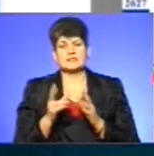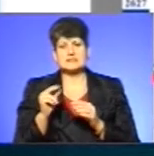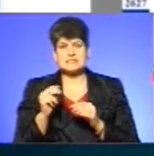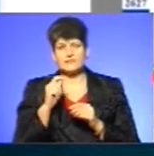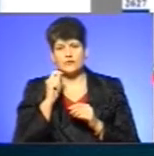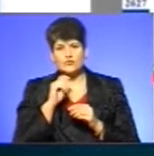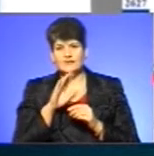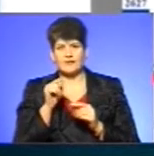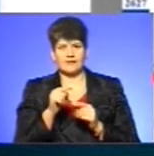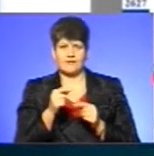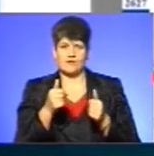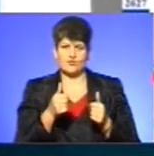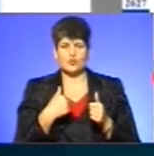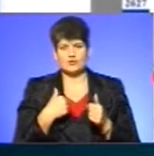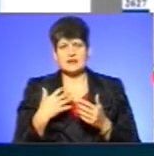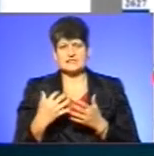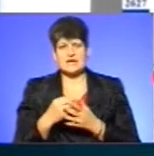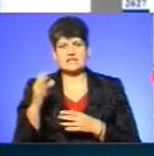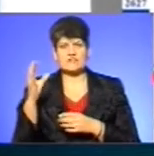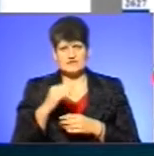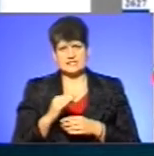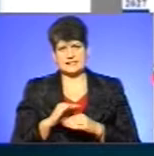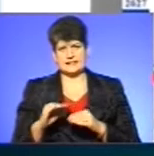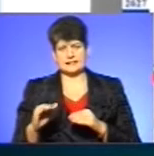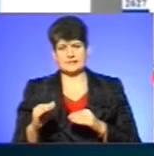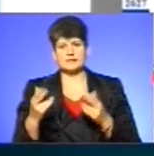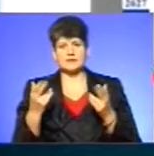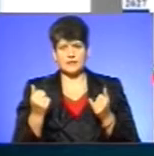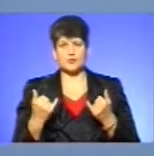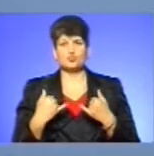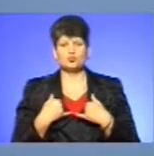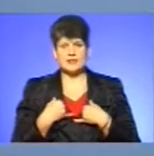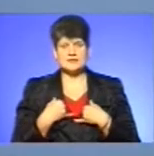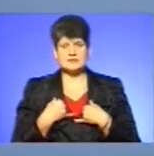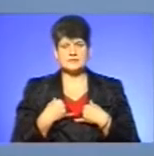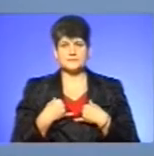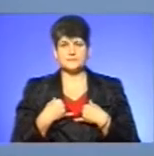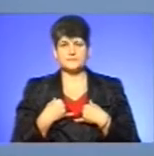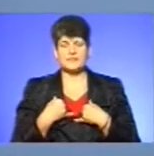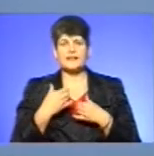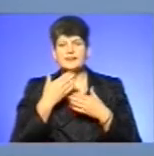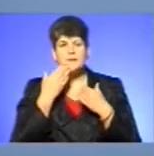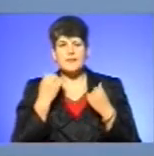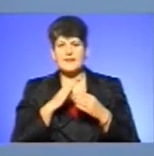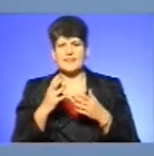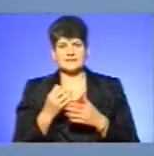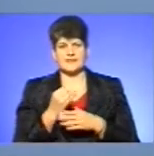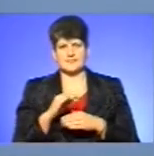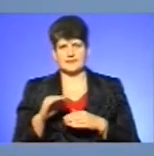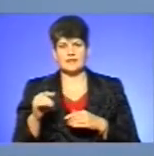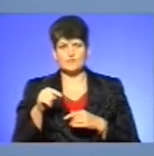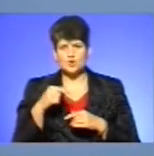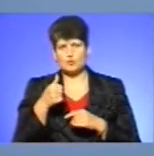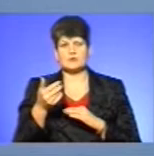втішна, як в нашій області. В нас знайдені були всі діти. в нас немає незнайдених дітей. В цьому році,